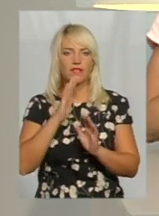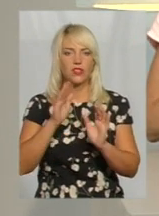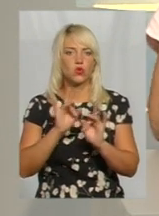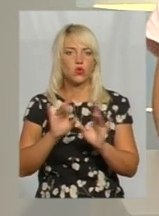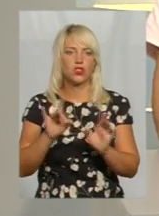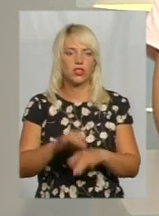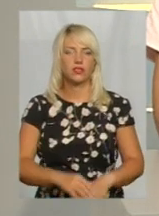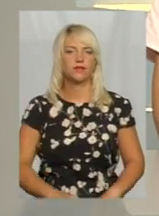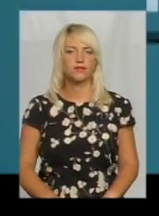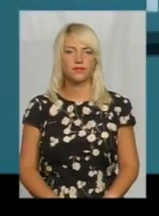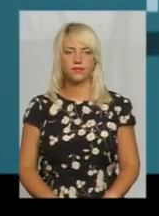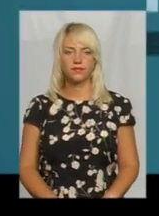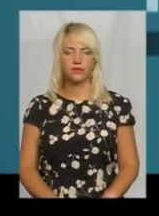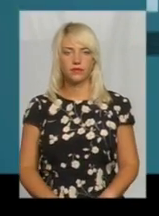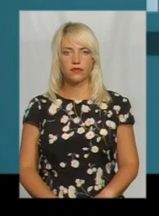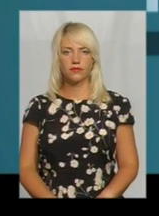Прошу, подивимось.